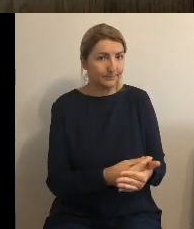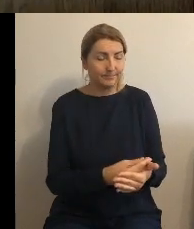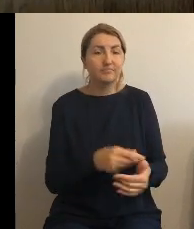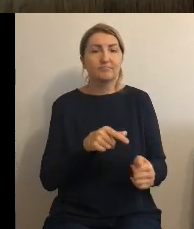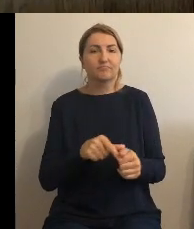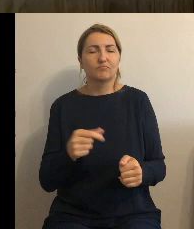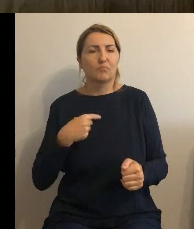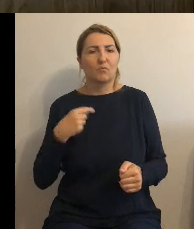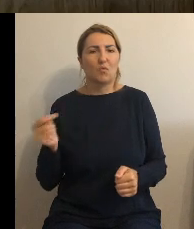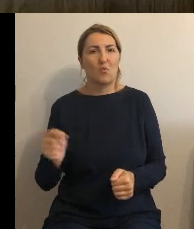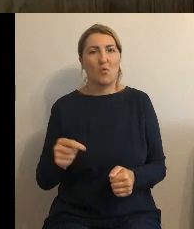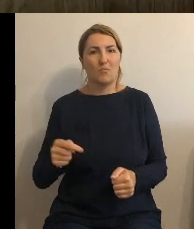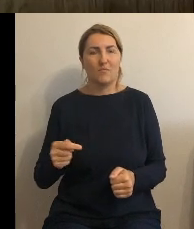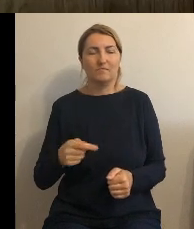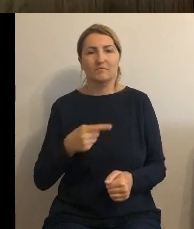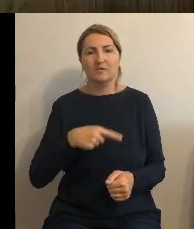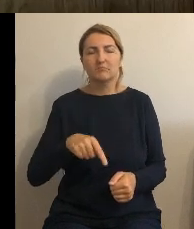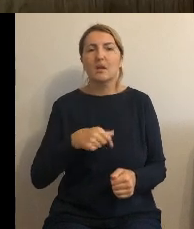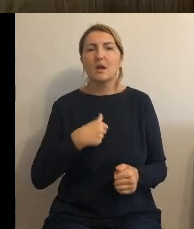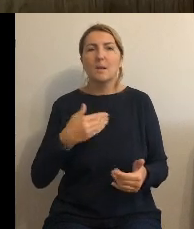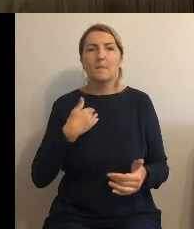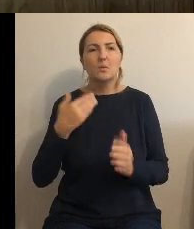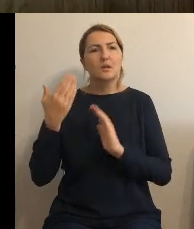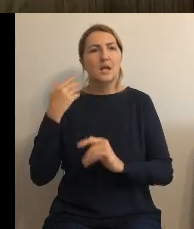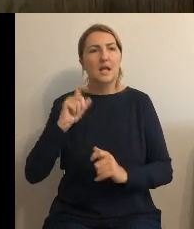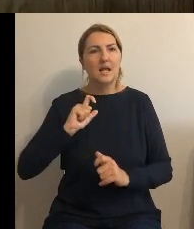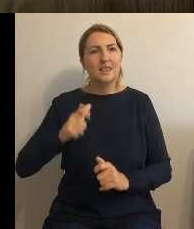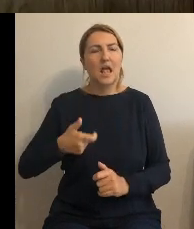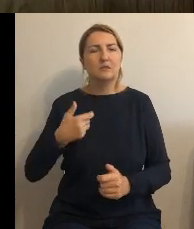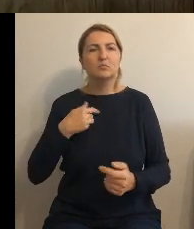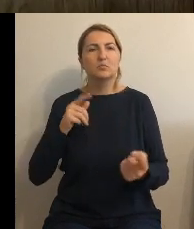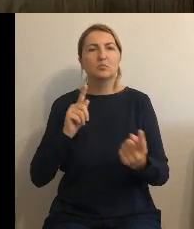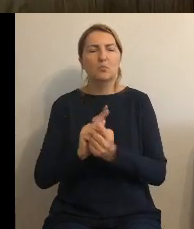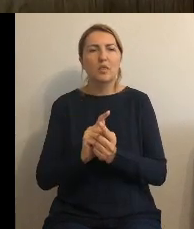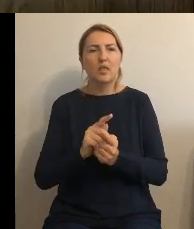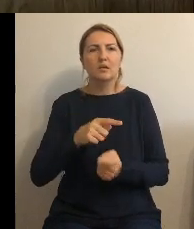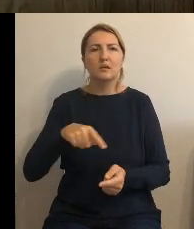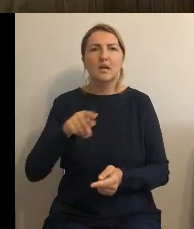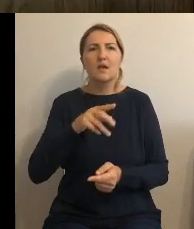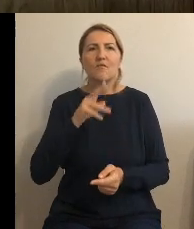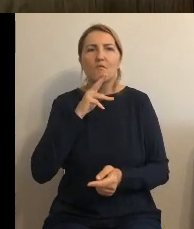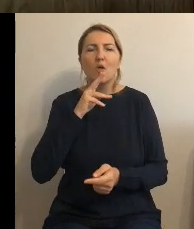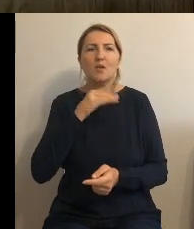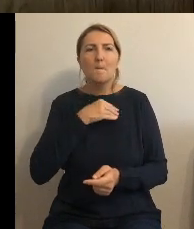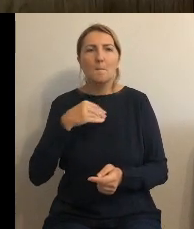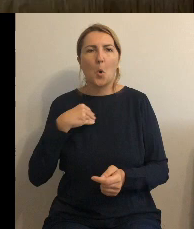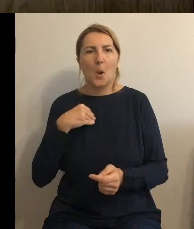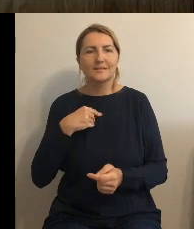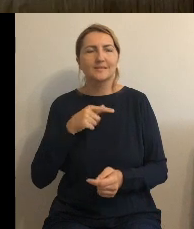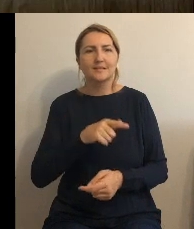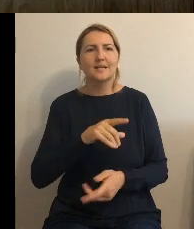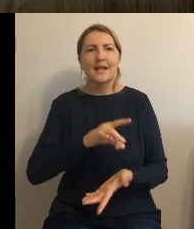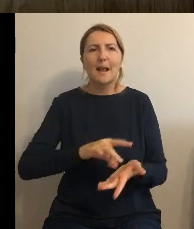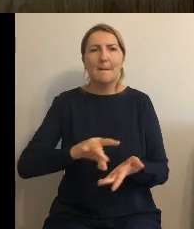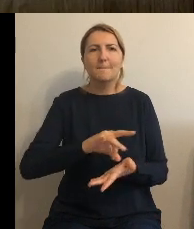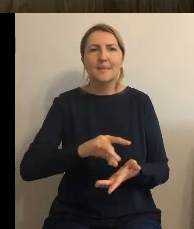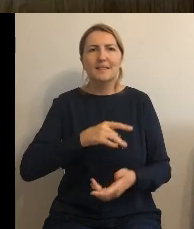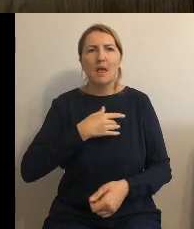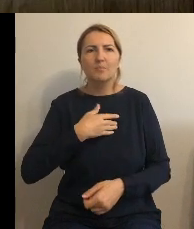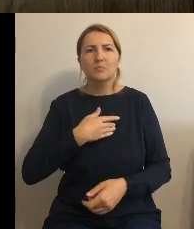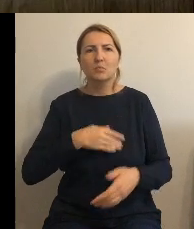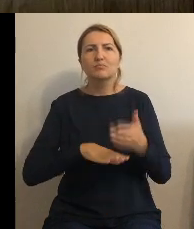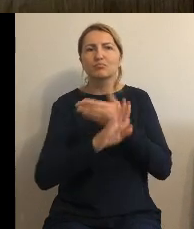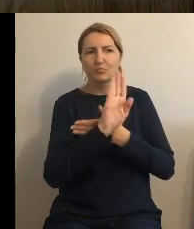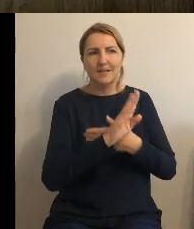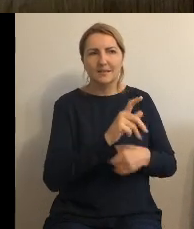spotkaniu w Gdańsku z wodami polskimi pojechała tutaj silna reprezentacja urzędu gminy mamy tutaj zgodę na to że